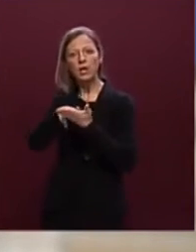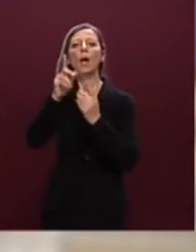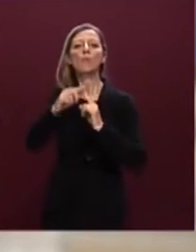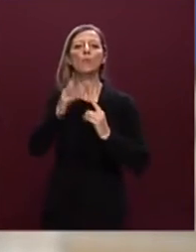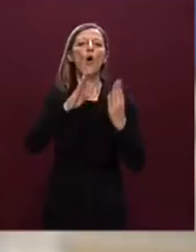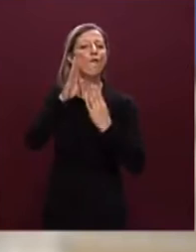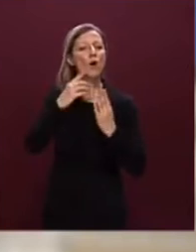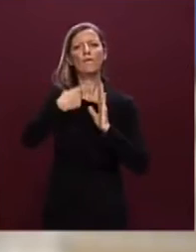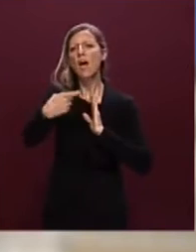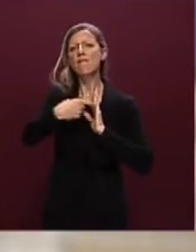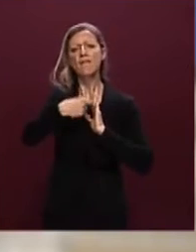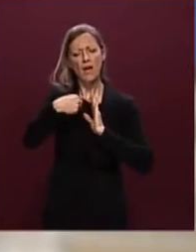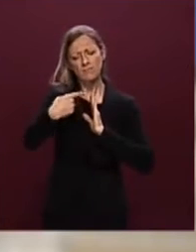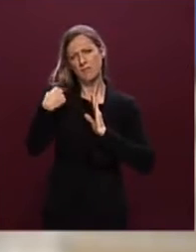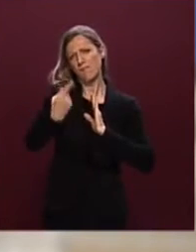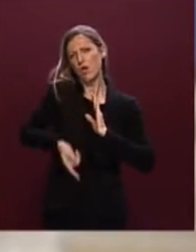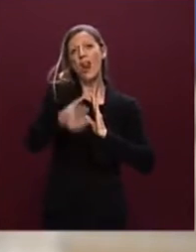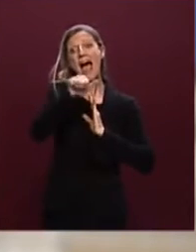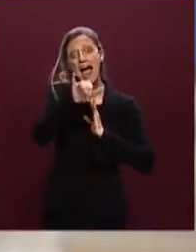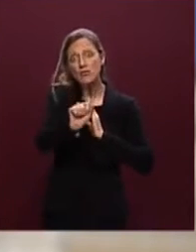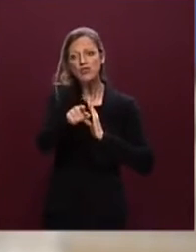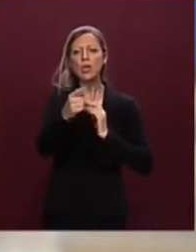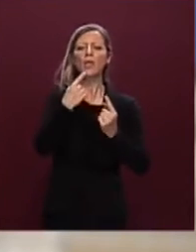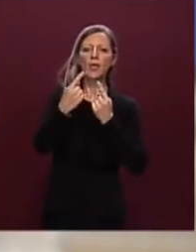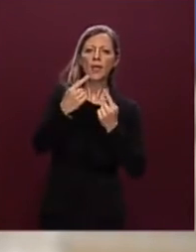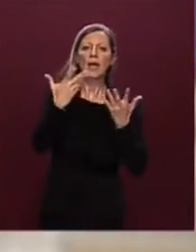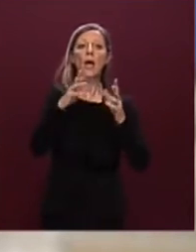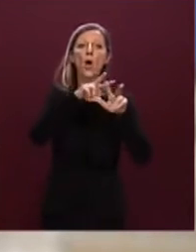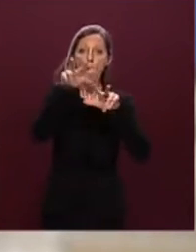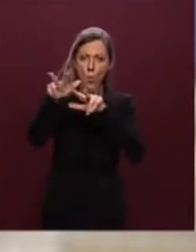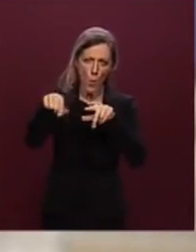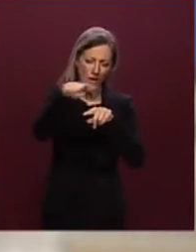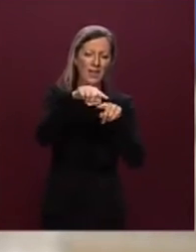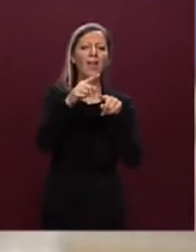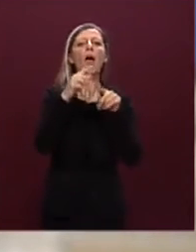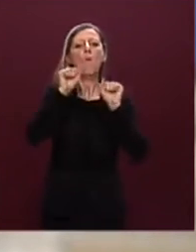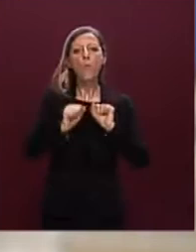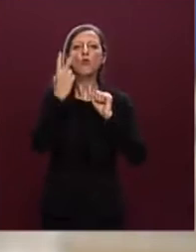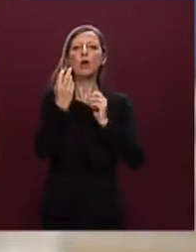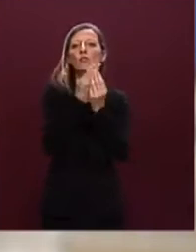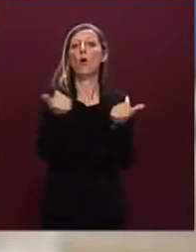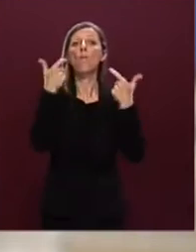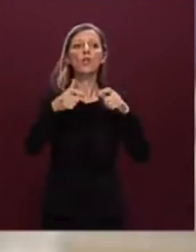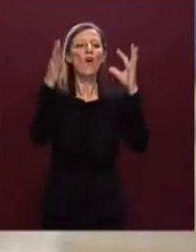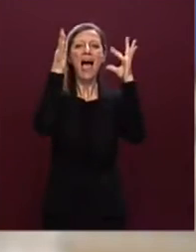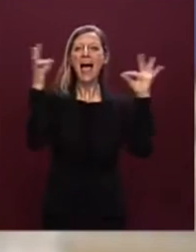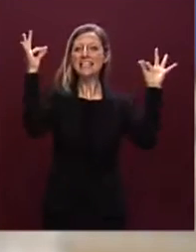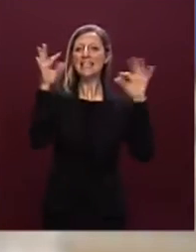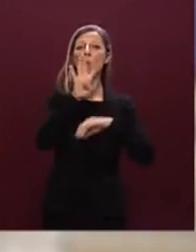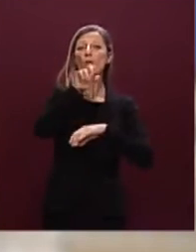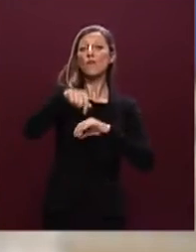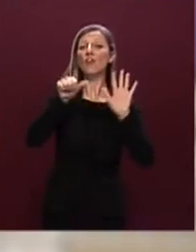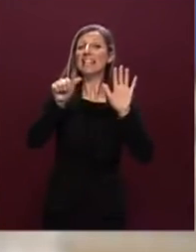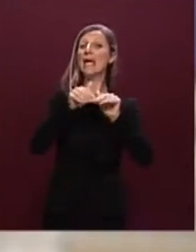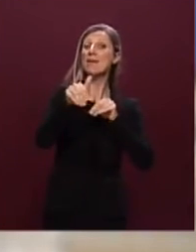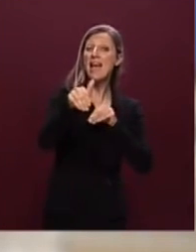confronto che abbiamo messo in campo con l'Anci ci consentano con i comuni di individuare le soluzioni perché gli asili 4,6